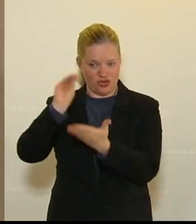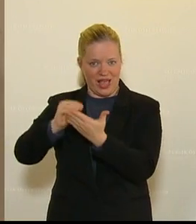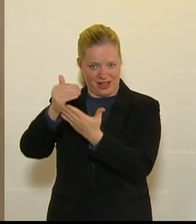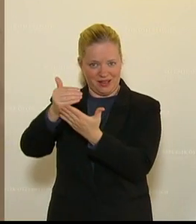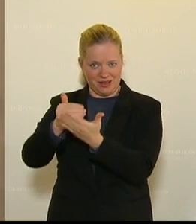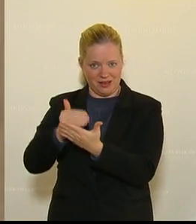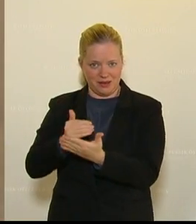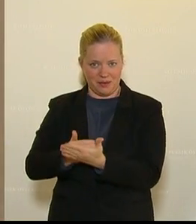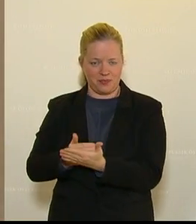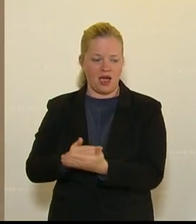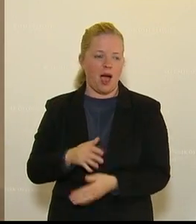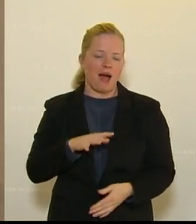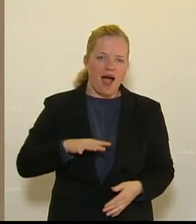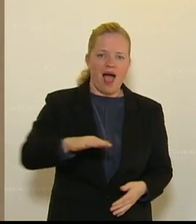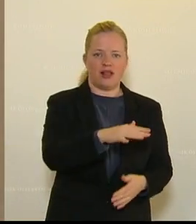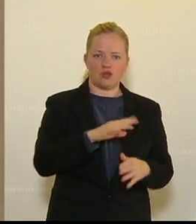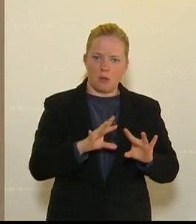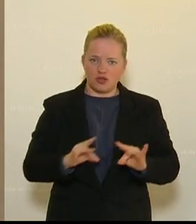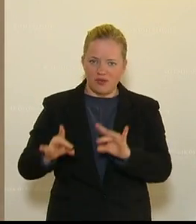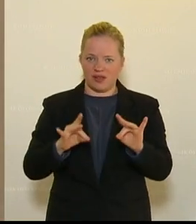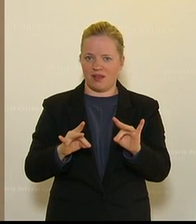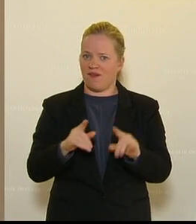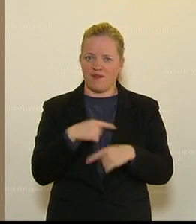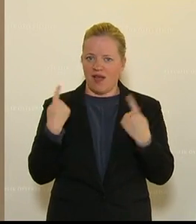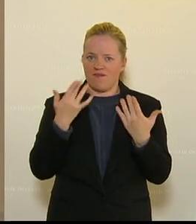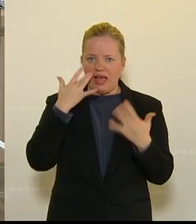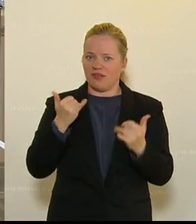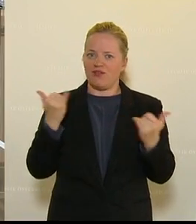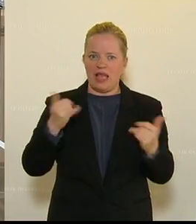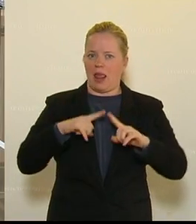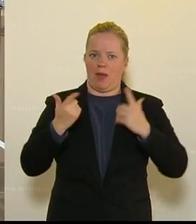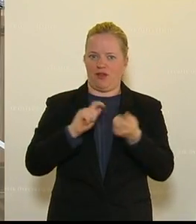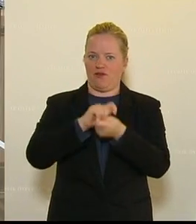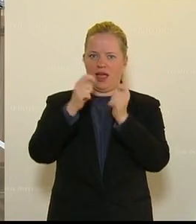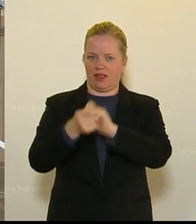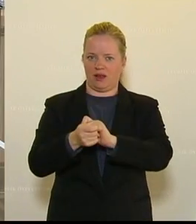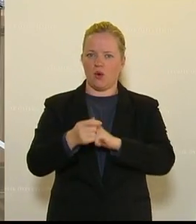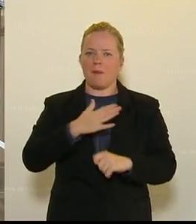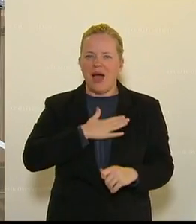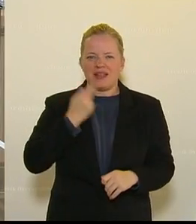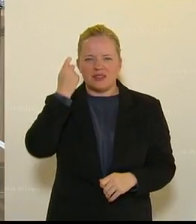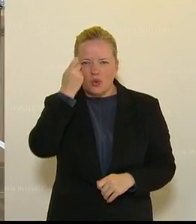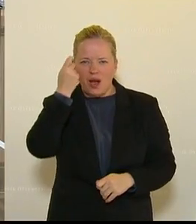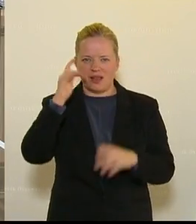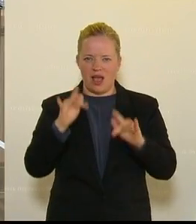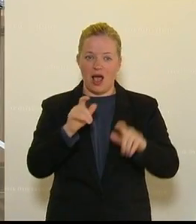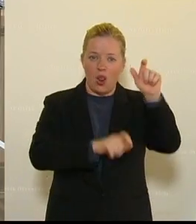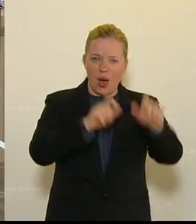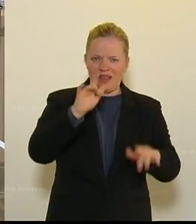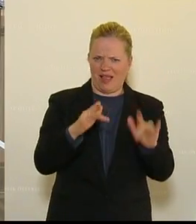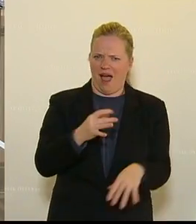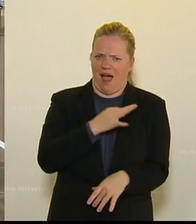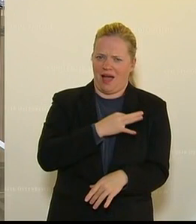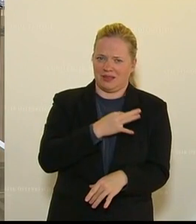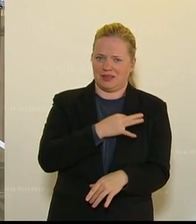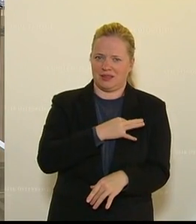ich glaube, selbst die sich damit beschäftigen, wissen noch nicht, wie das unser Leben verändern wird. Und meine größte Befürchtung ist, dass es Angst davor geben wird. Angst